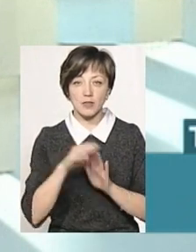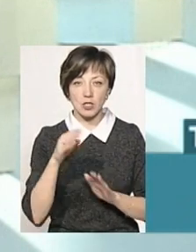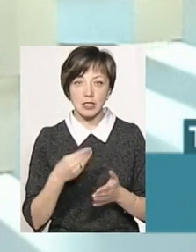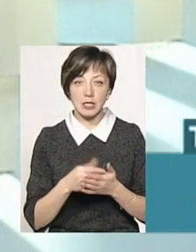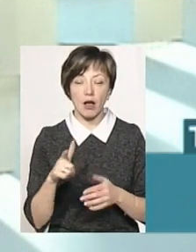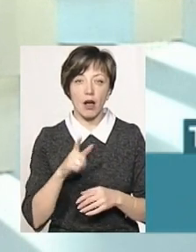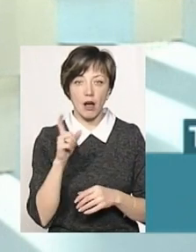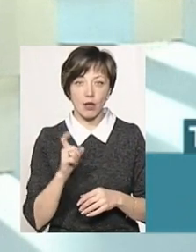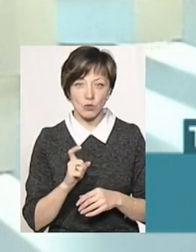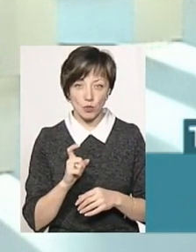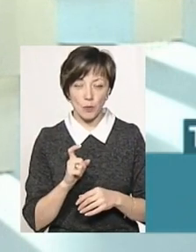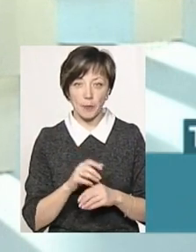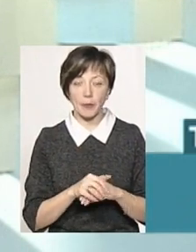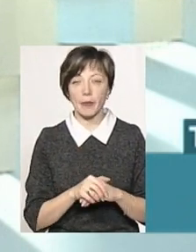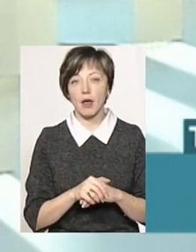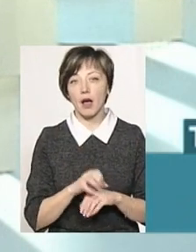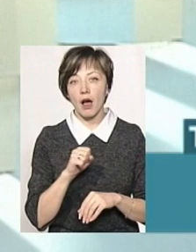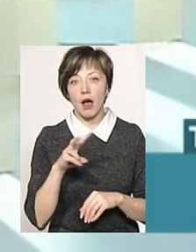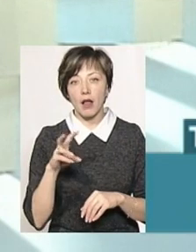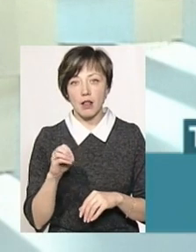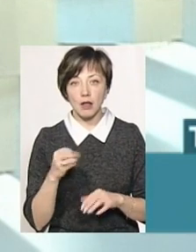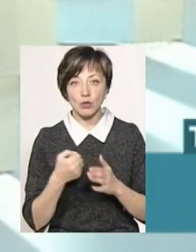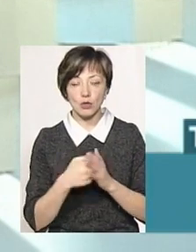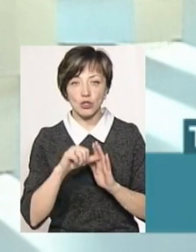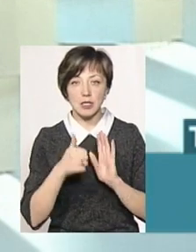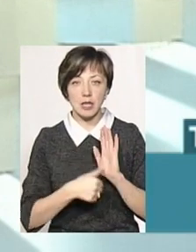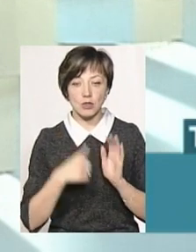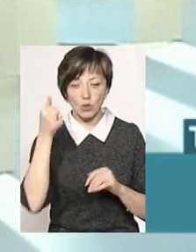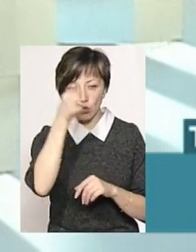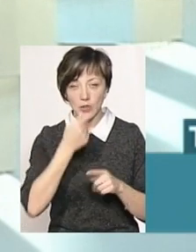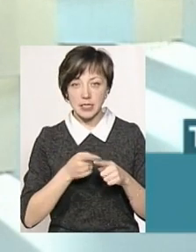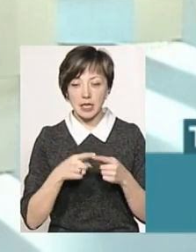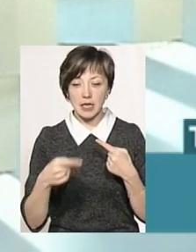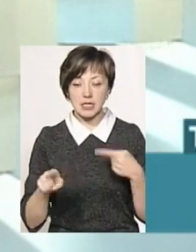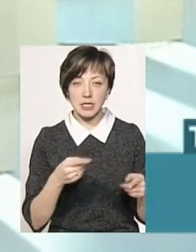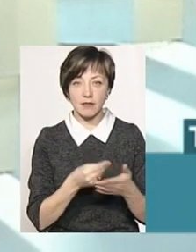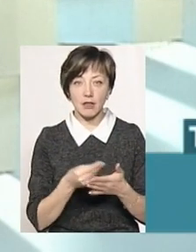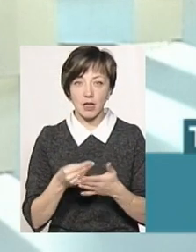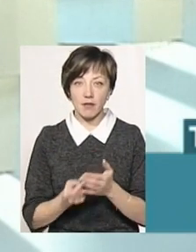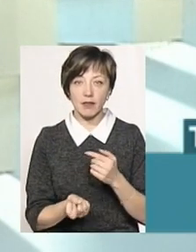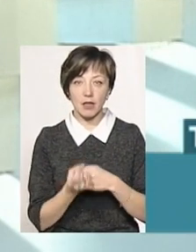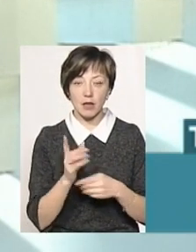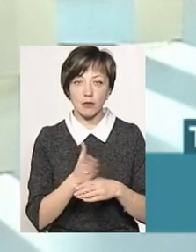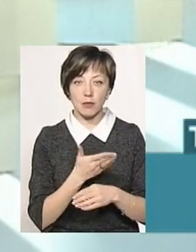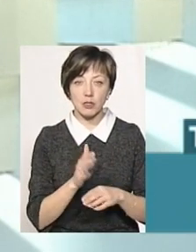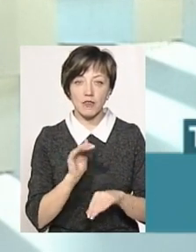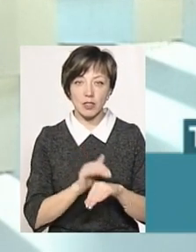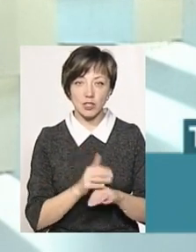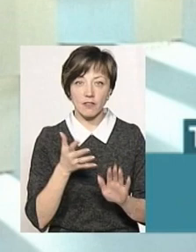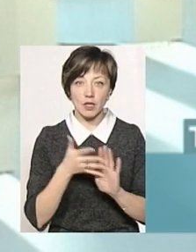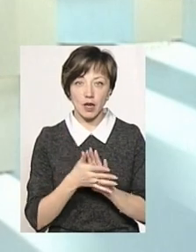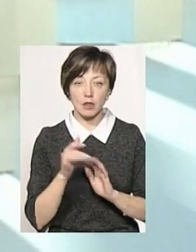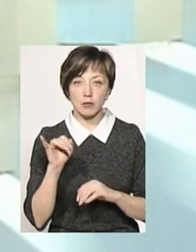ціни газу. Тобто, але до 2016 року оця різниця в тарифах, яка виникала між фактичними